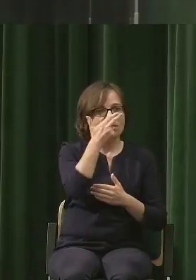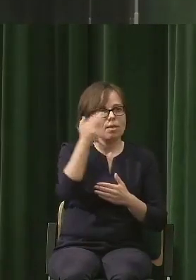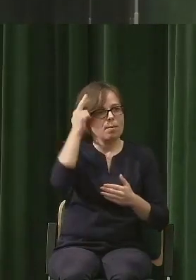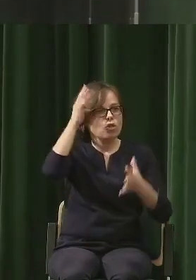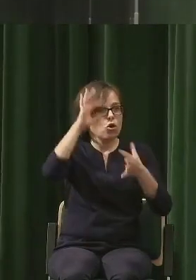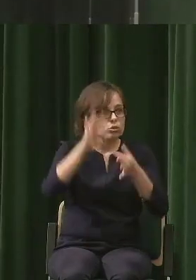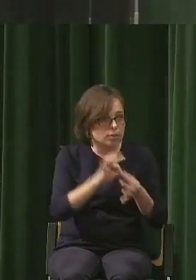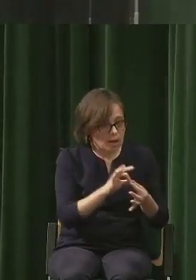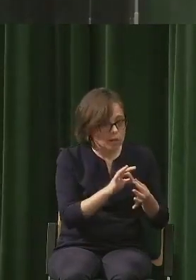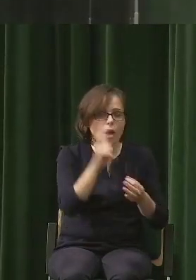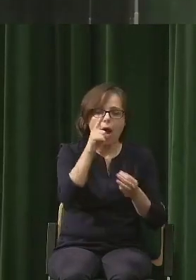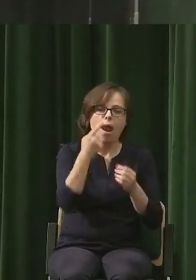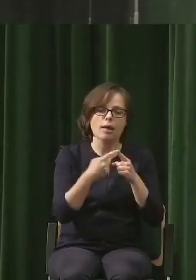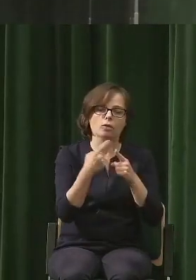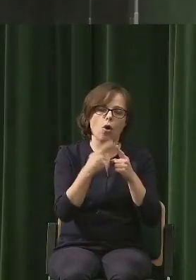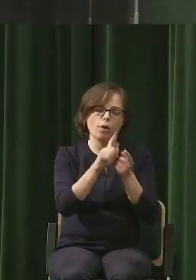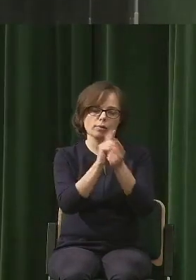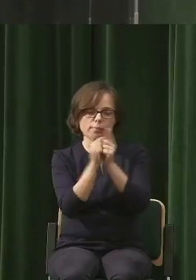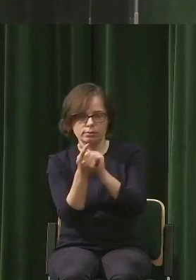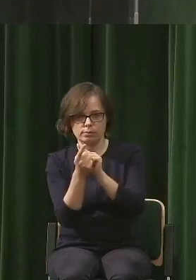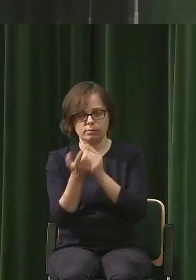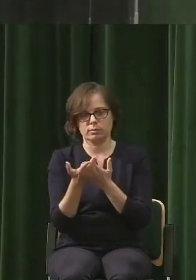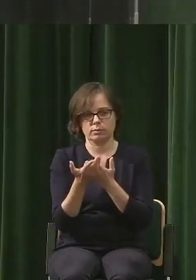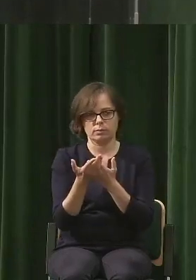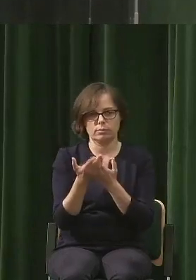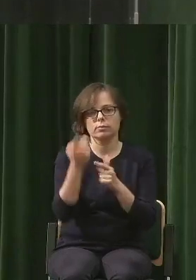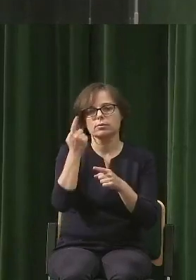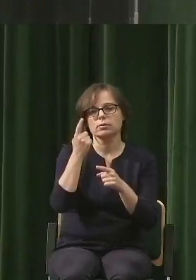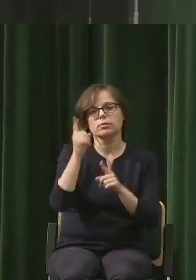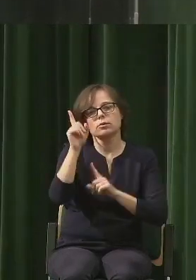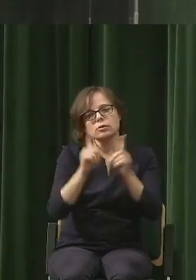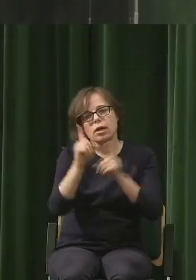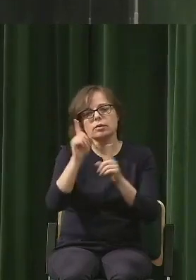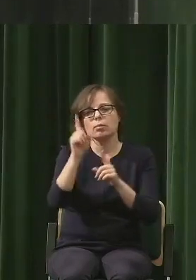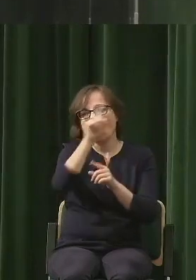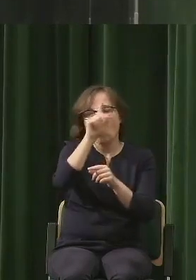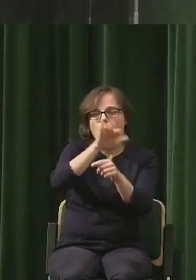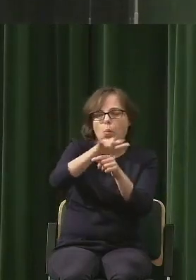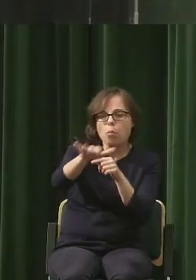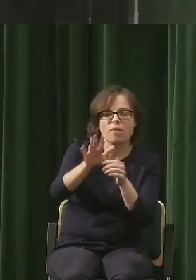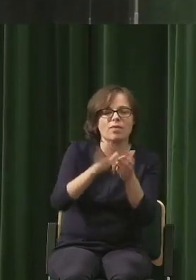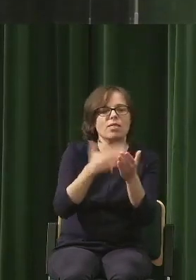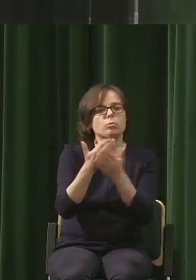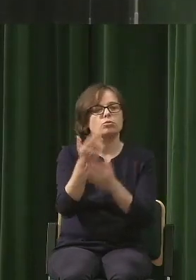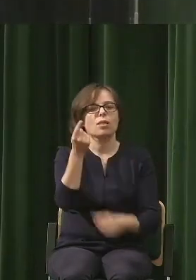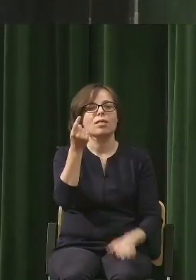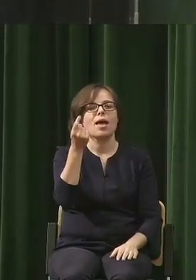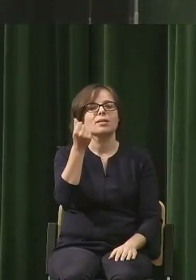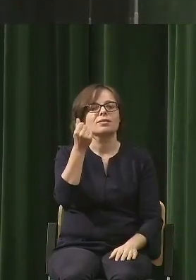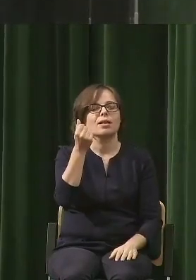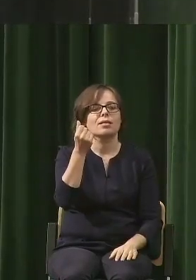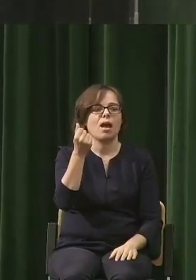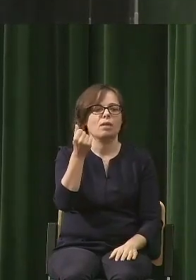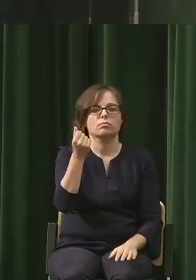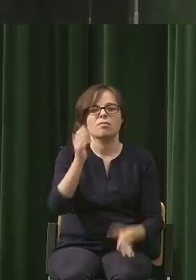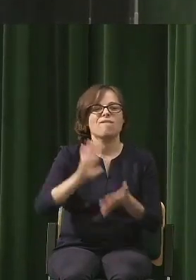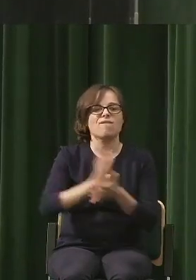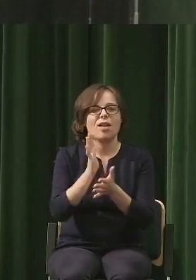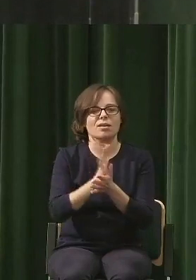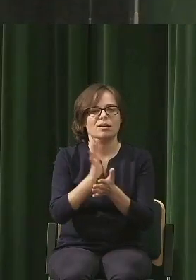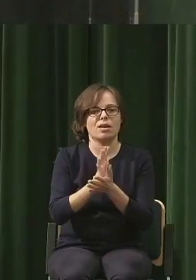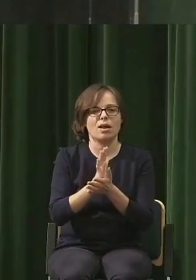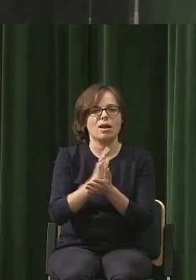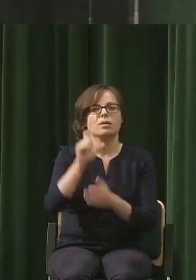wytłumaczyć ludziom, że no właśnie. Znaczy czasem oddziałać na ich zachowań, czyli na przykład wprowadzamy wyższą cenę emisji węgla,